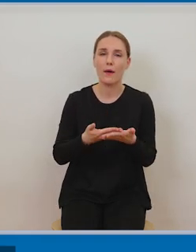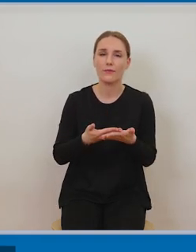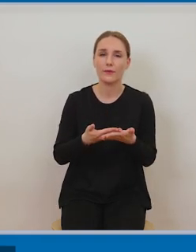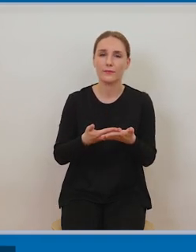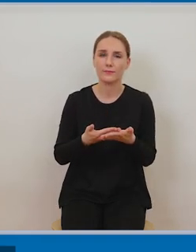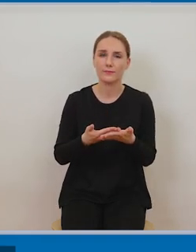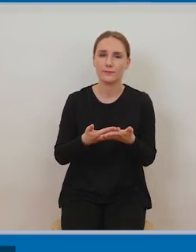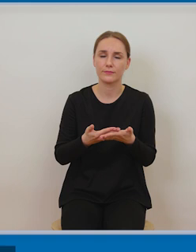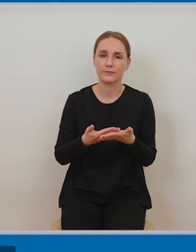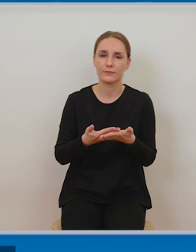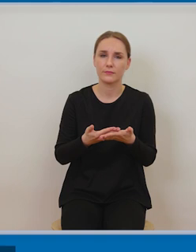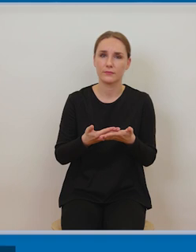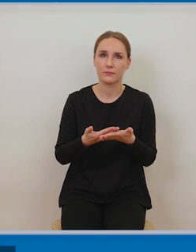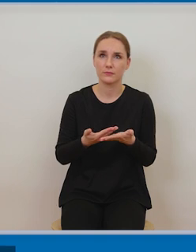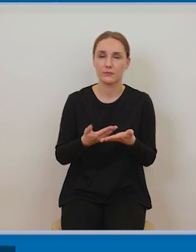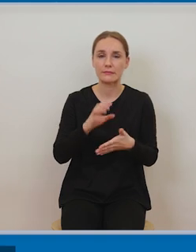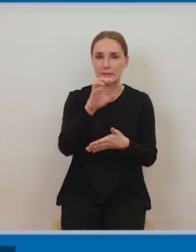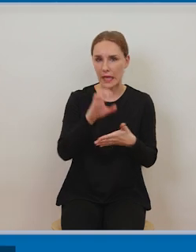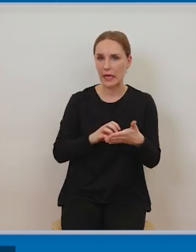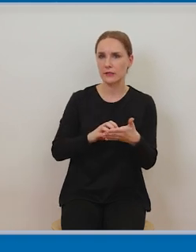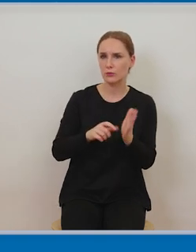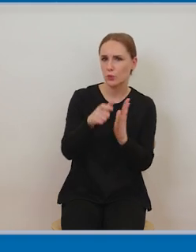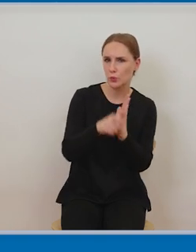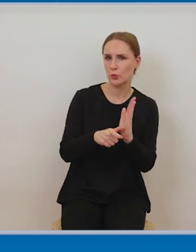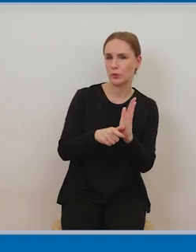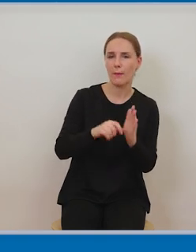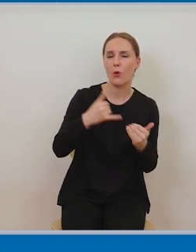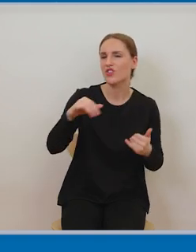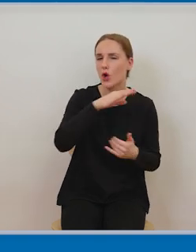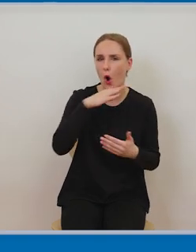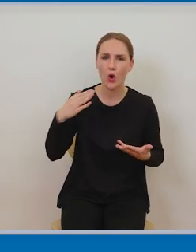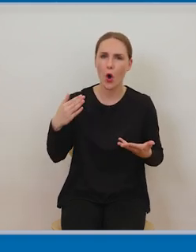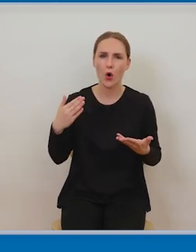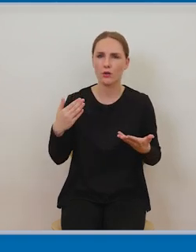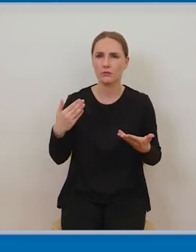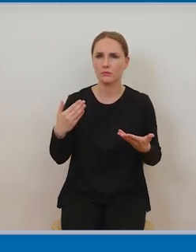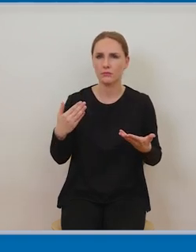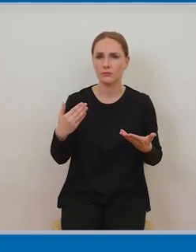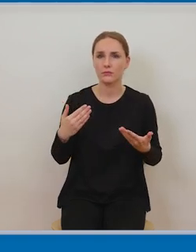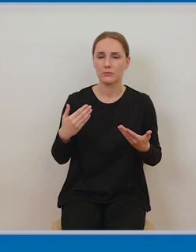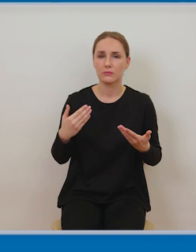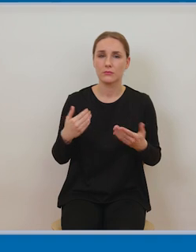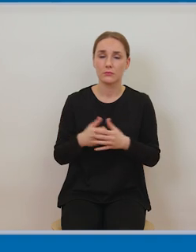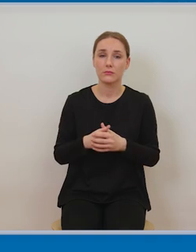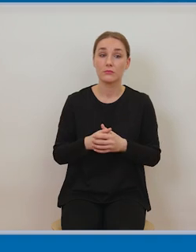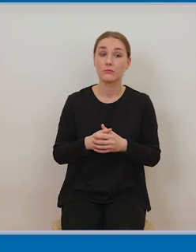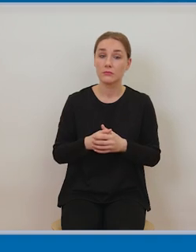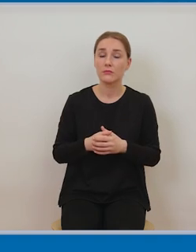zorientować jaka część tego utworu nie pochodzi od nas i co więcej kto jest autorem tego